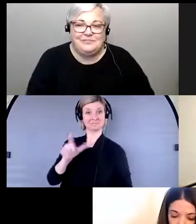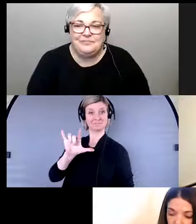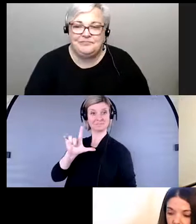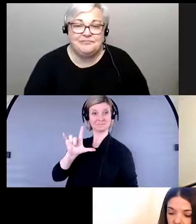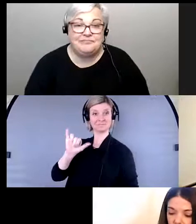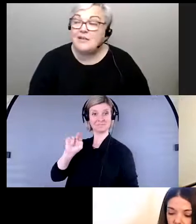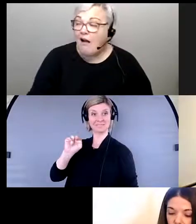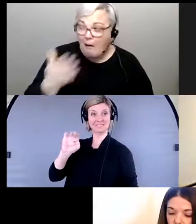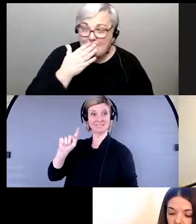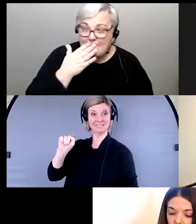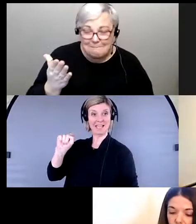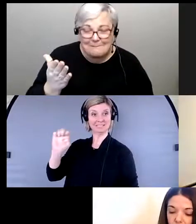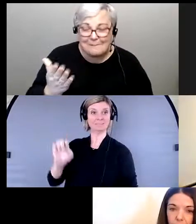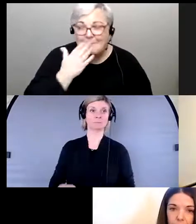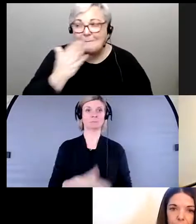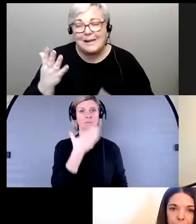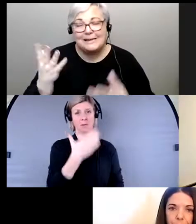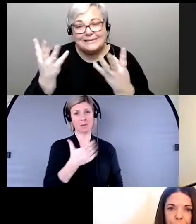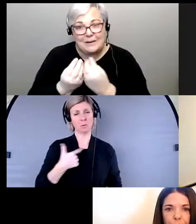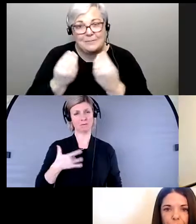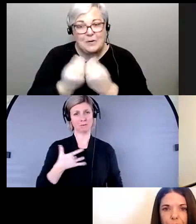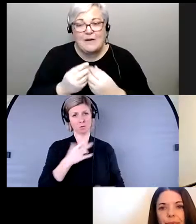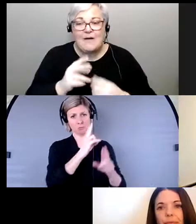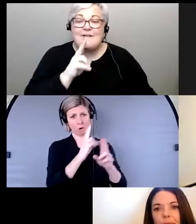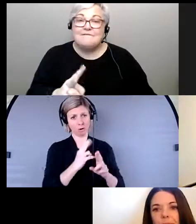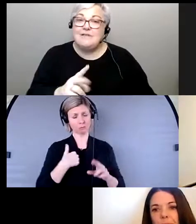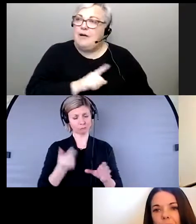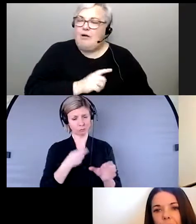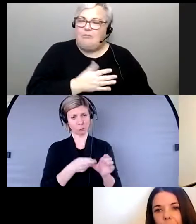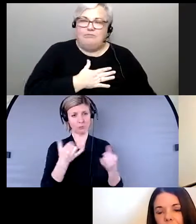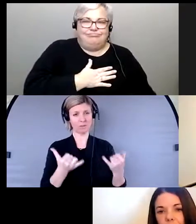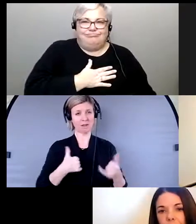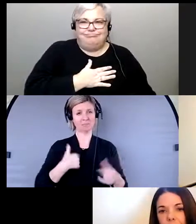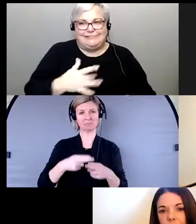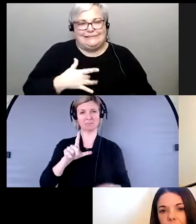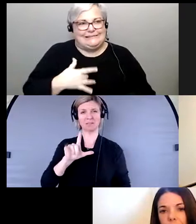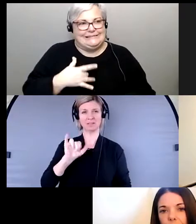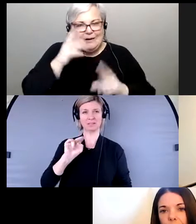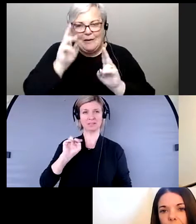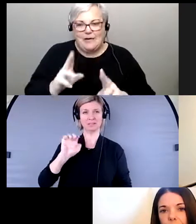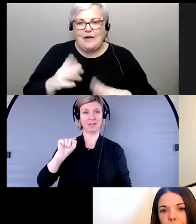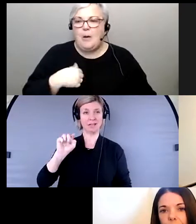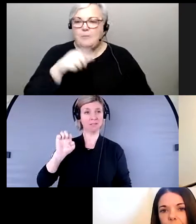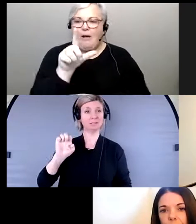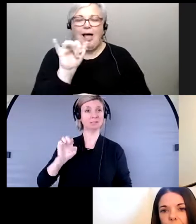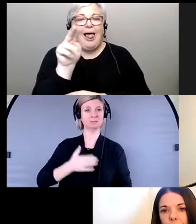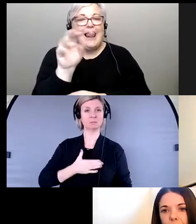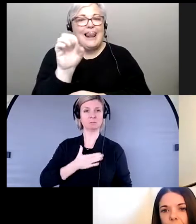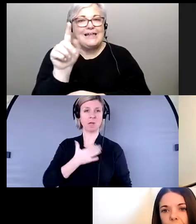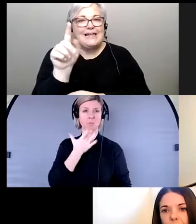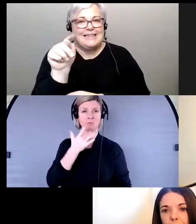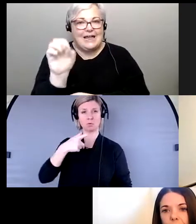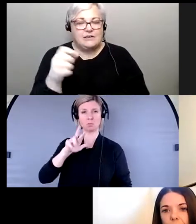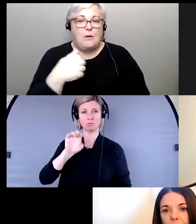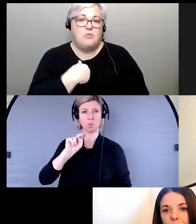Merci. Merci beaucoup. C'est véritablement un honneur pour moi d'être ici aujourd'hui. Je m'appelle Lynette Saldon.'utilise les pronoms she,